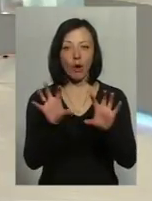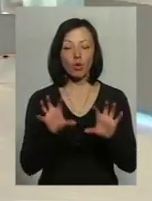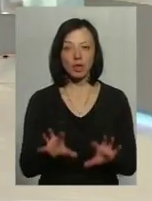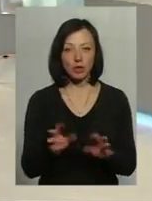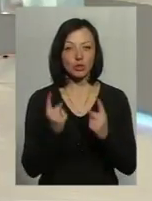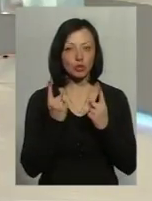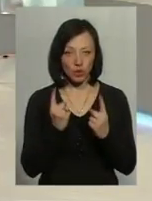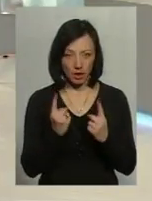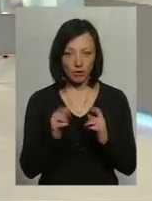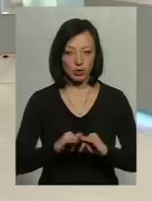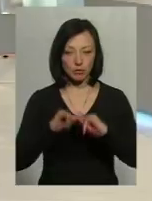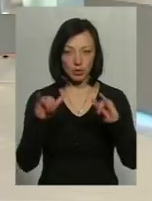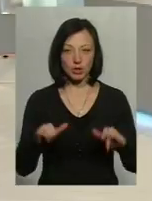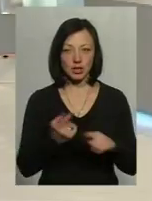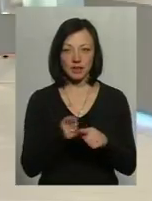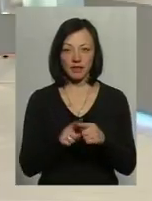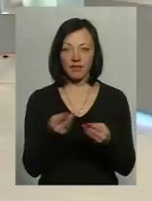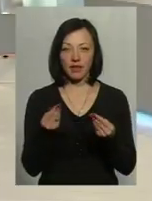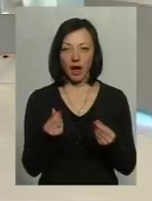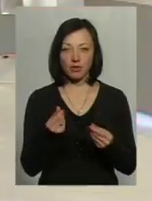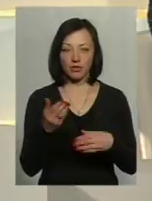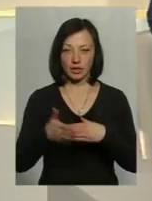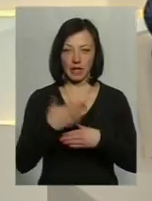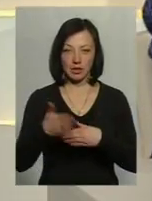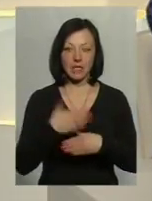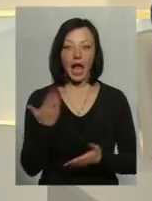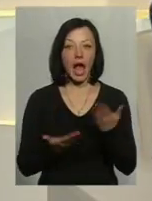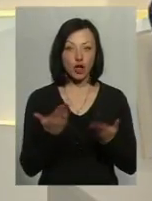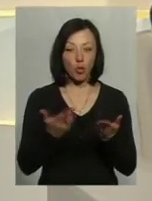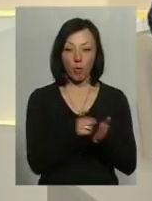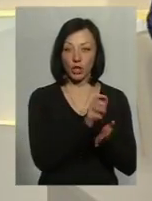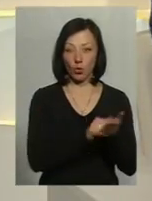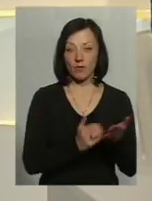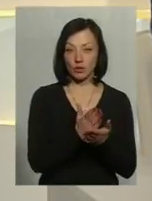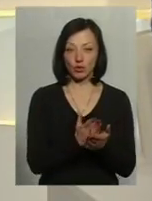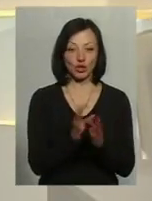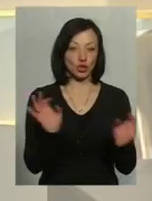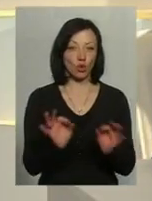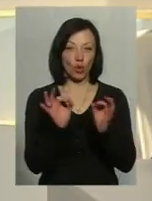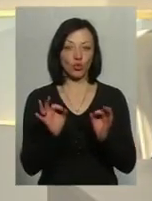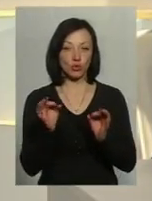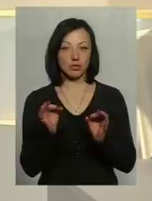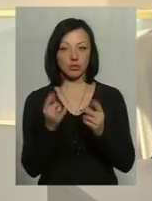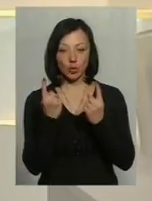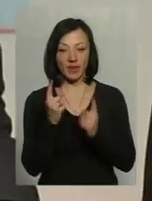суттєво збільшили ті фінансові санкції. Якщо фіскальна служба, там начебто ніяких таких суттєвих змін не відбулося,